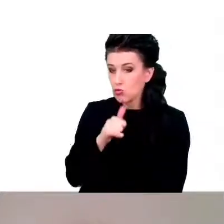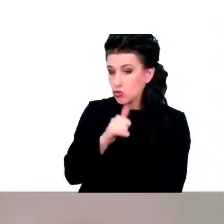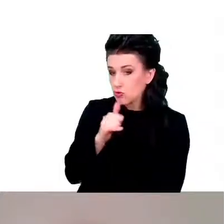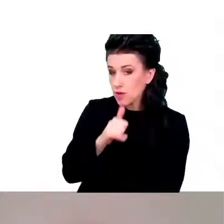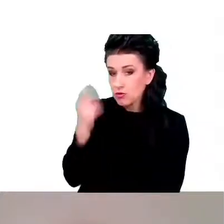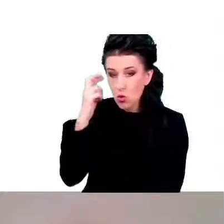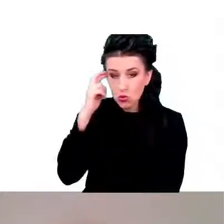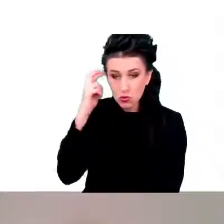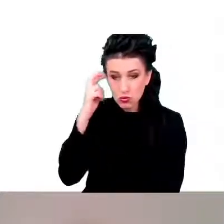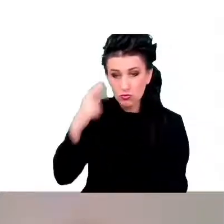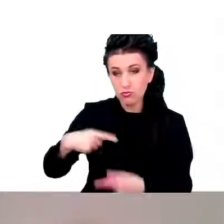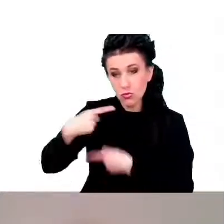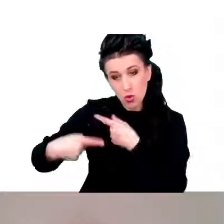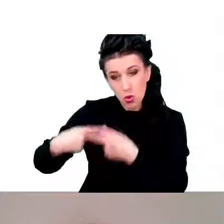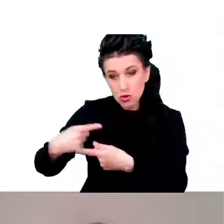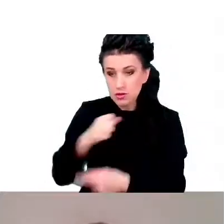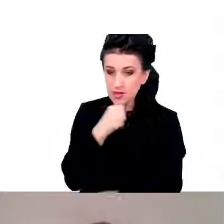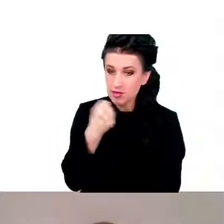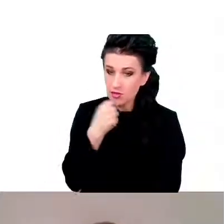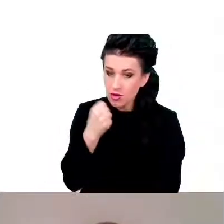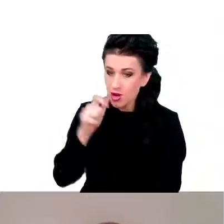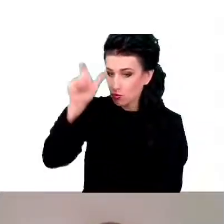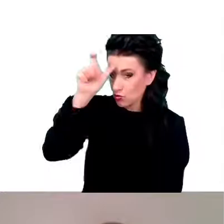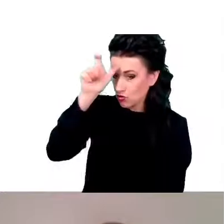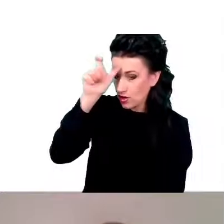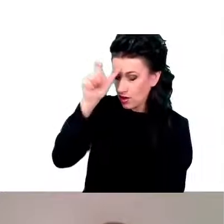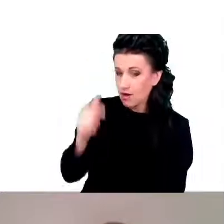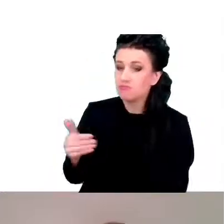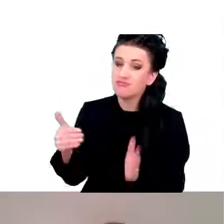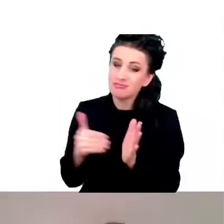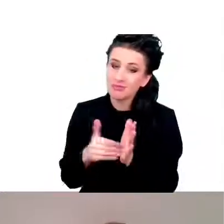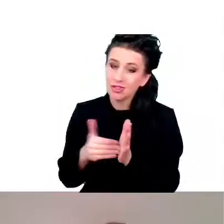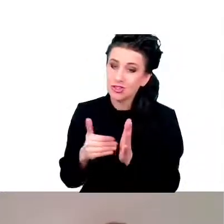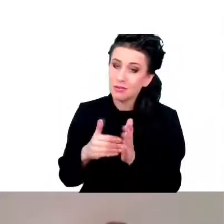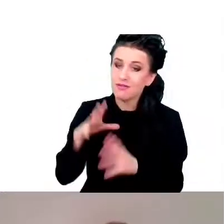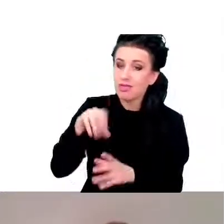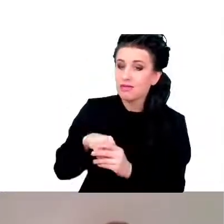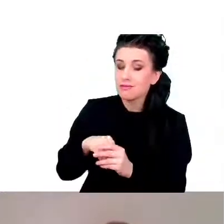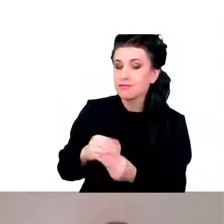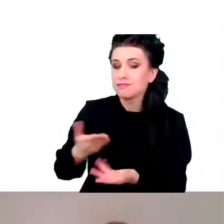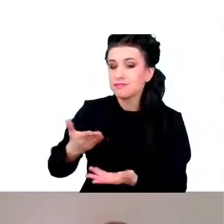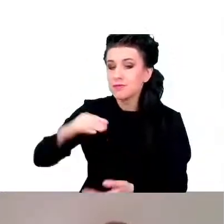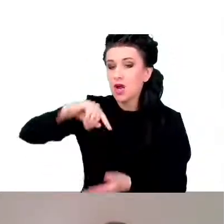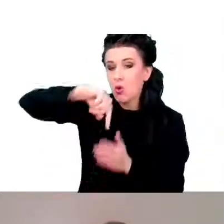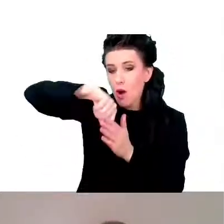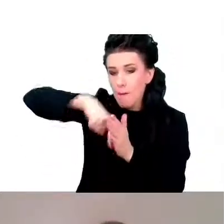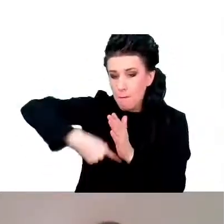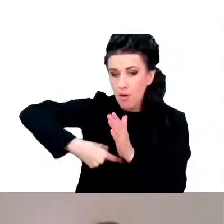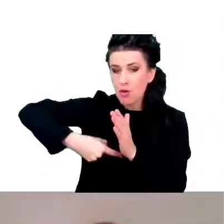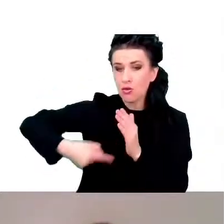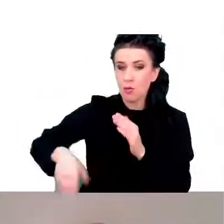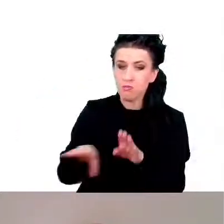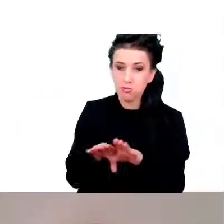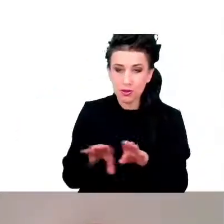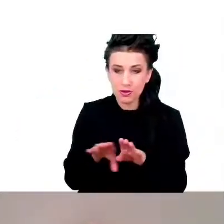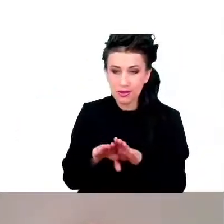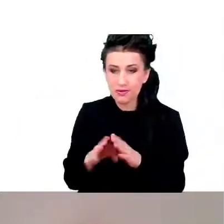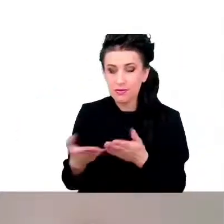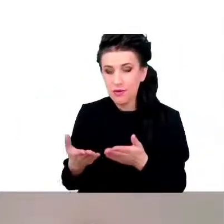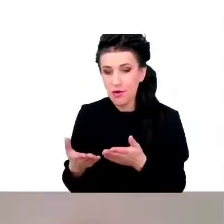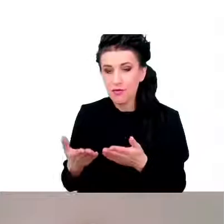proces starzenia, musimy zagłębić się w taki podstawowy element